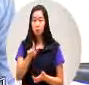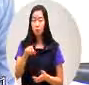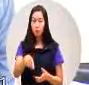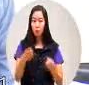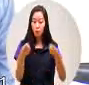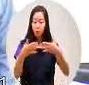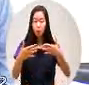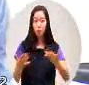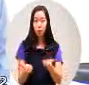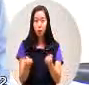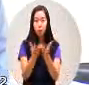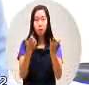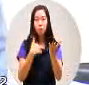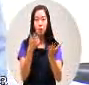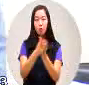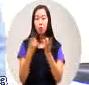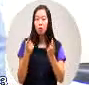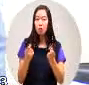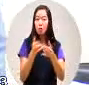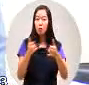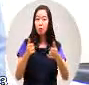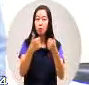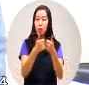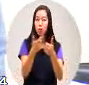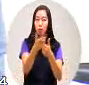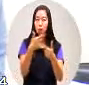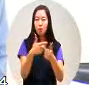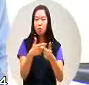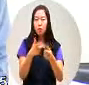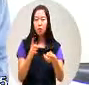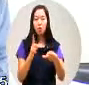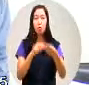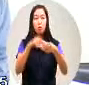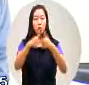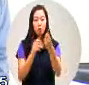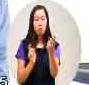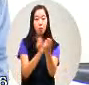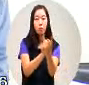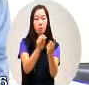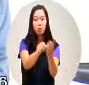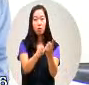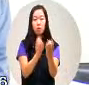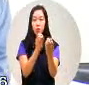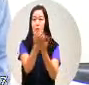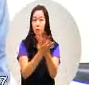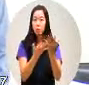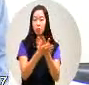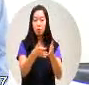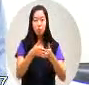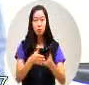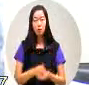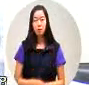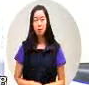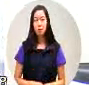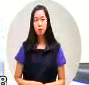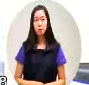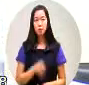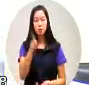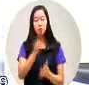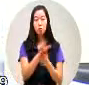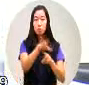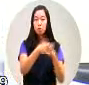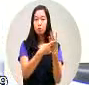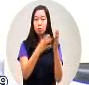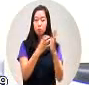生问题了言明会有时候要主动比如说水保局的那或者是呢农业局